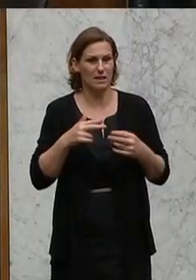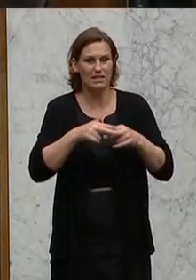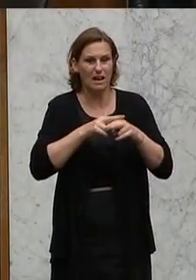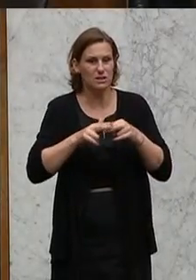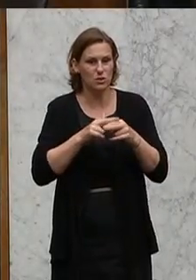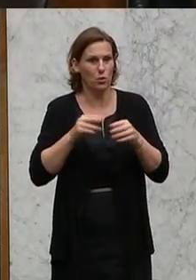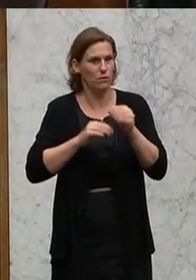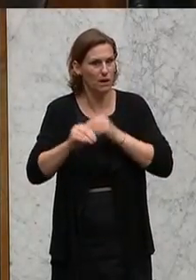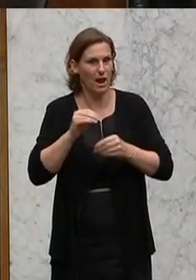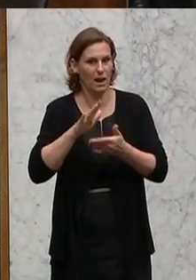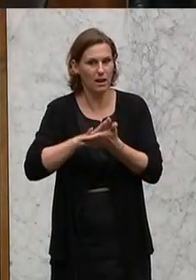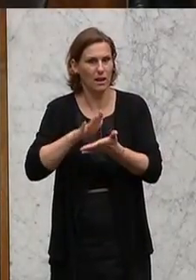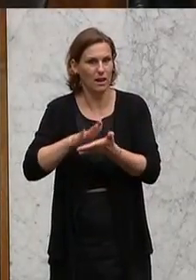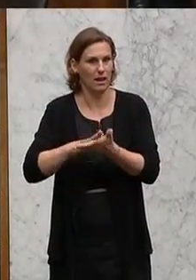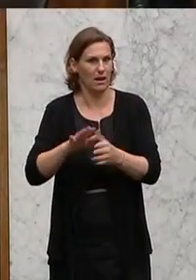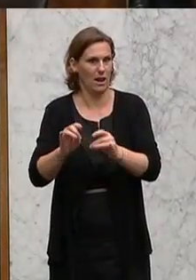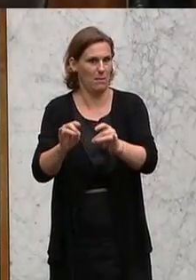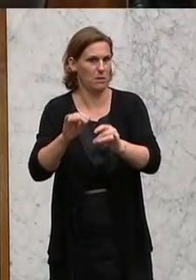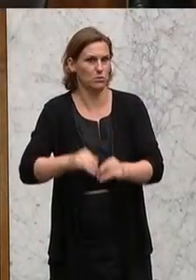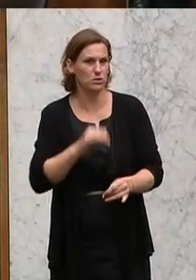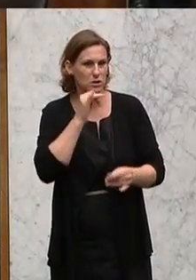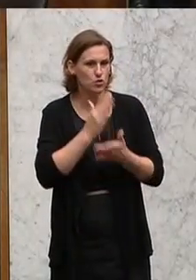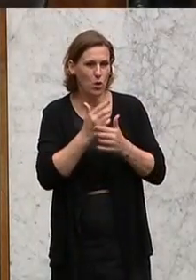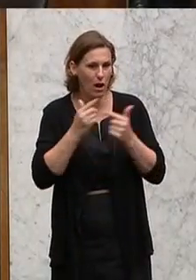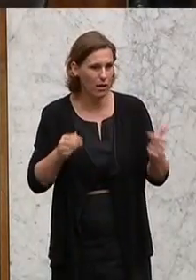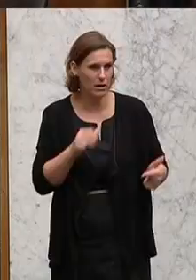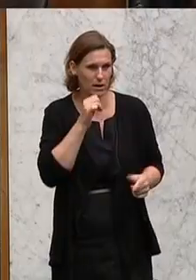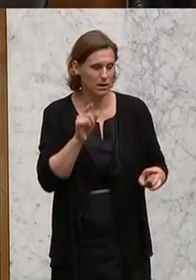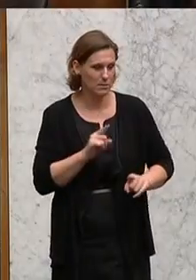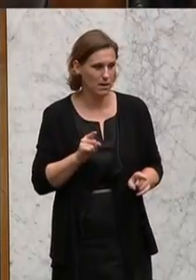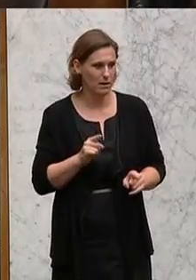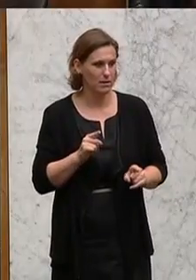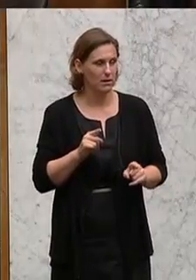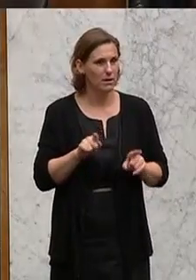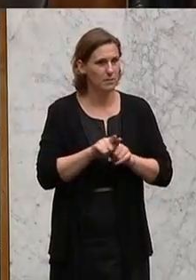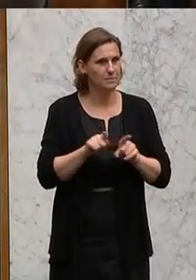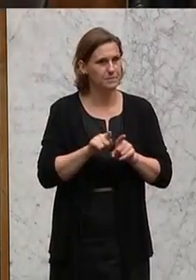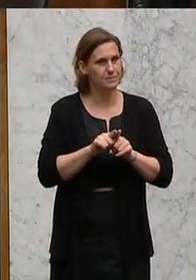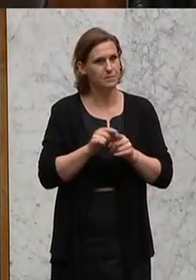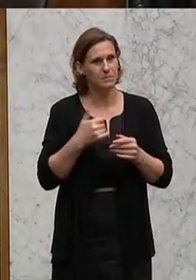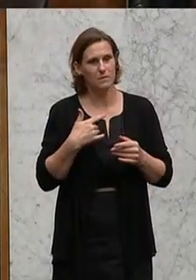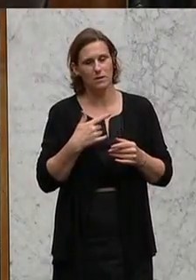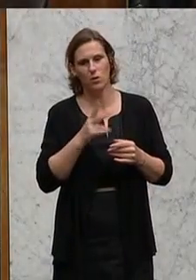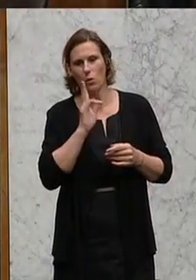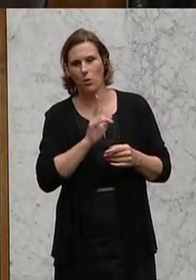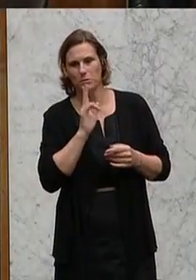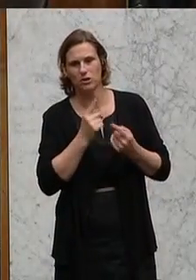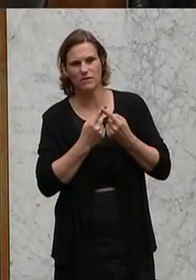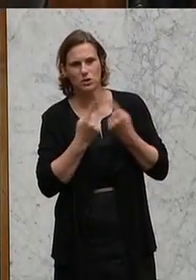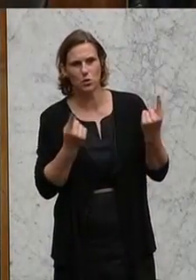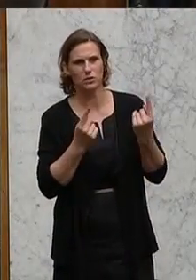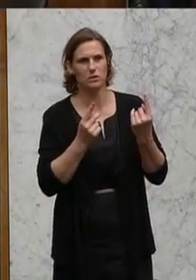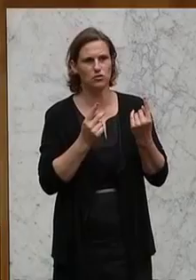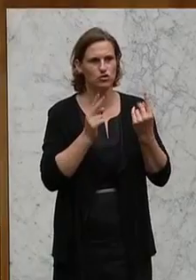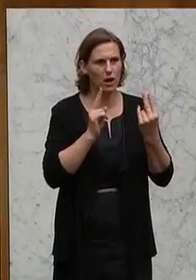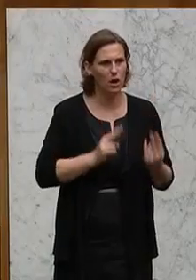schon lange nicht mehr. Und es gibt weiterhin eine absurde und sachlich unbegründete Sonderstellung von ÖFB, ÖSV und ÖOC,